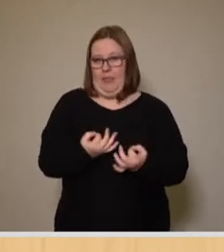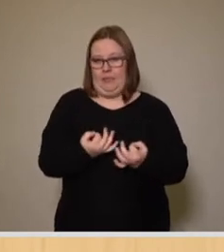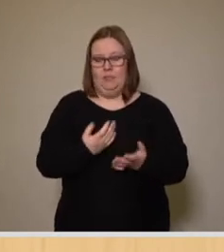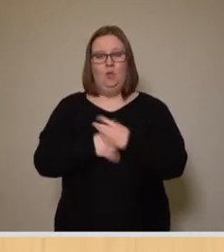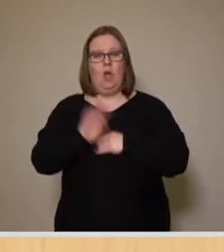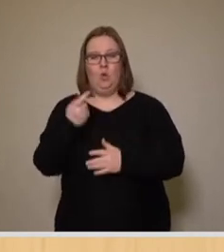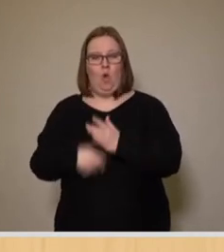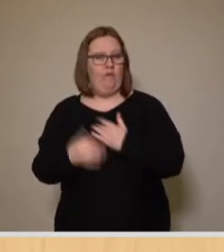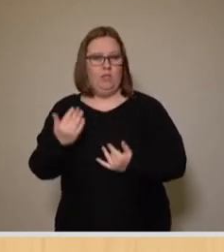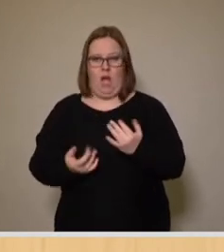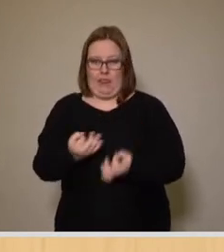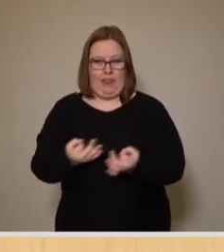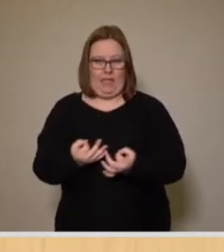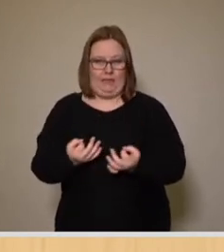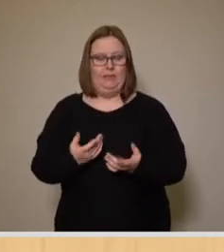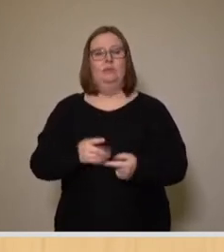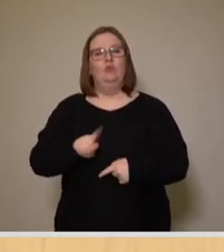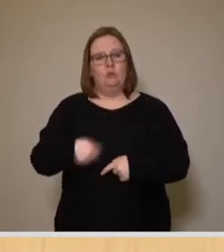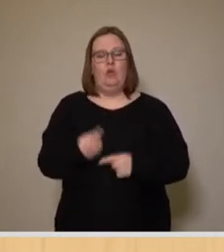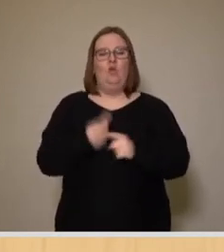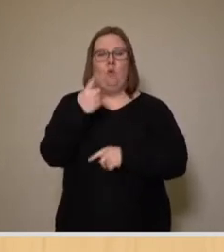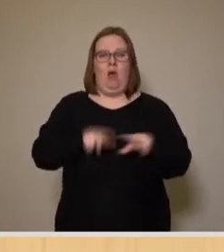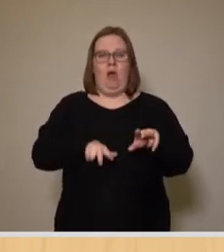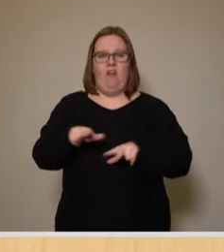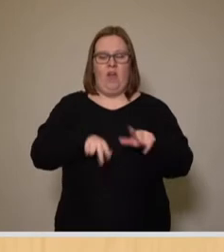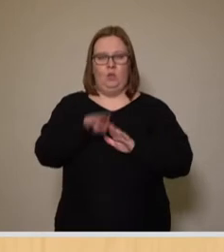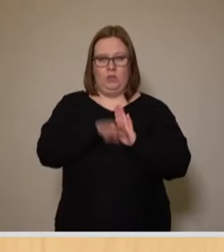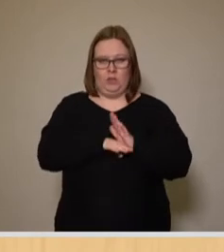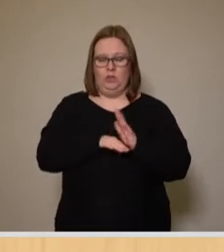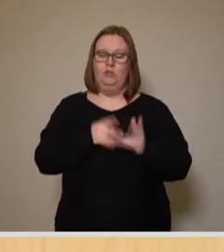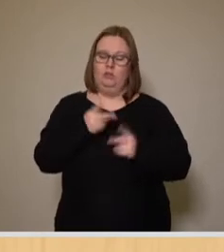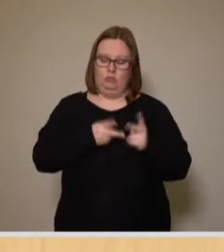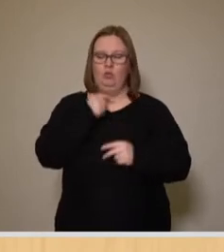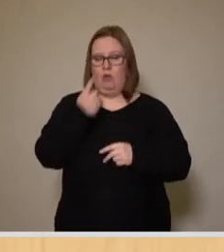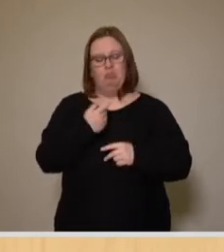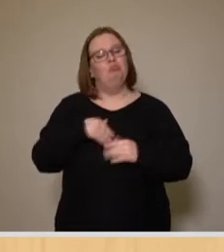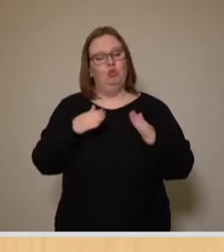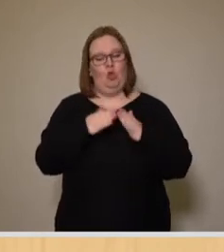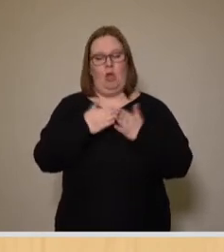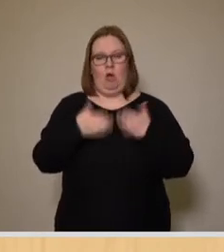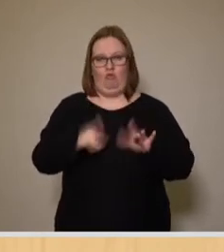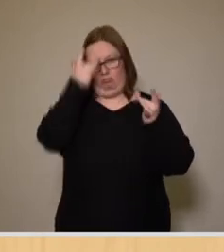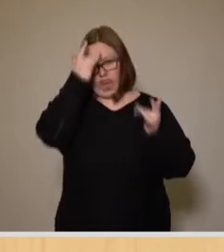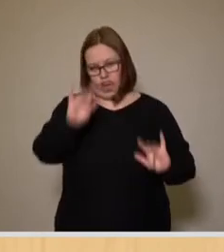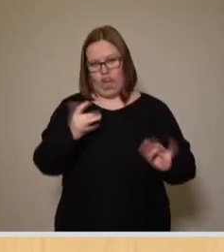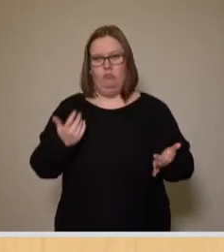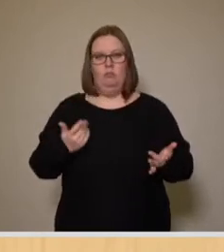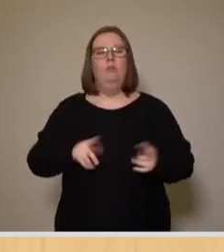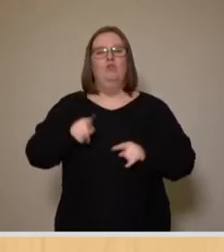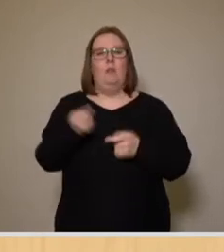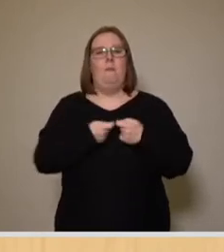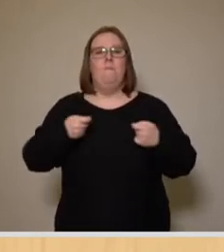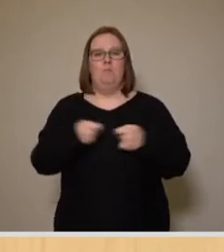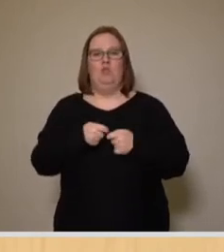Käuferzahlen erstellt. Nachdem die Oberverwaltungsgerichte die Freigabe der verkaufsoffenen Sonntage dennoch zugelassen hatten, hat das